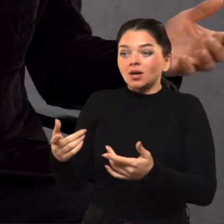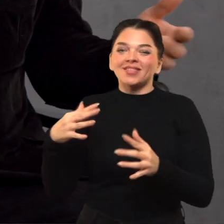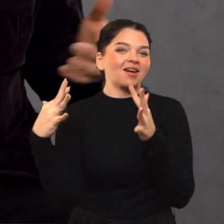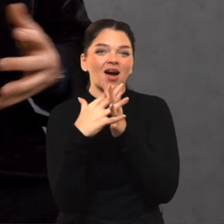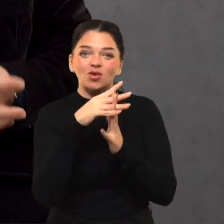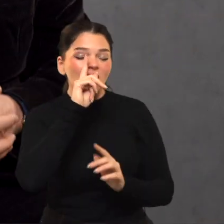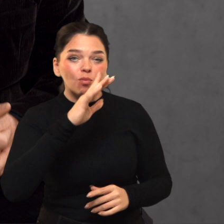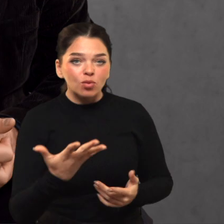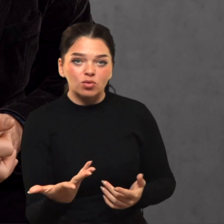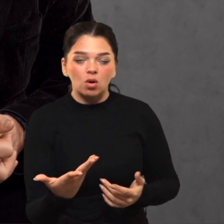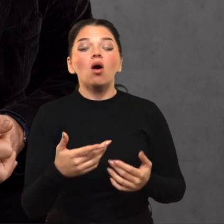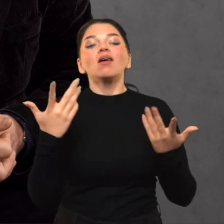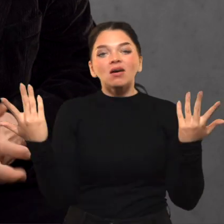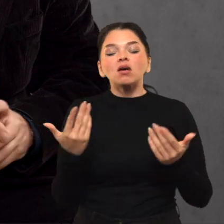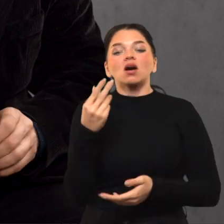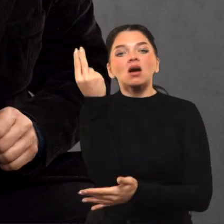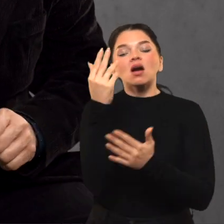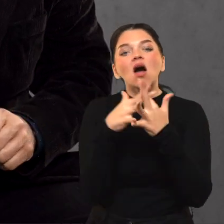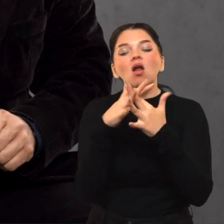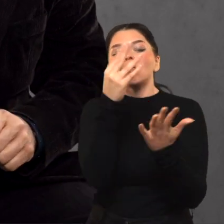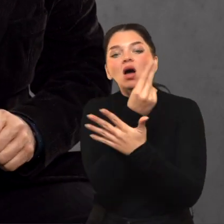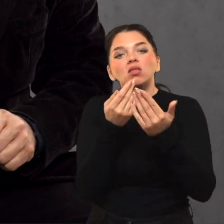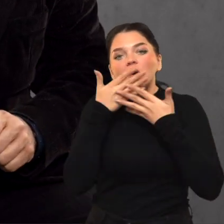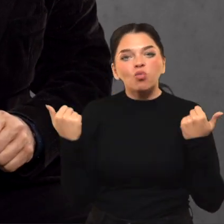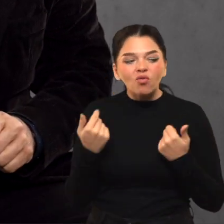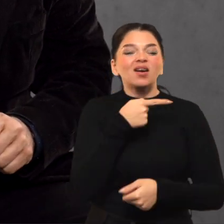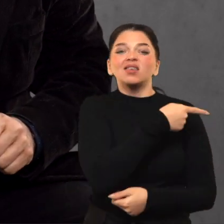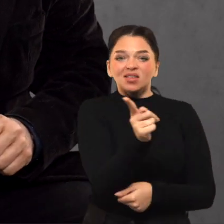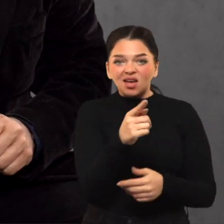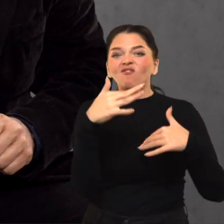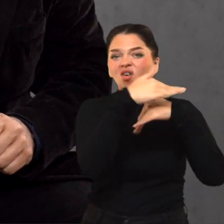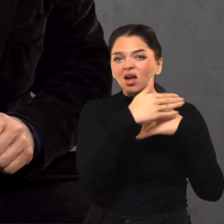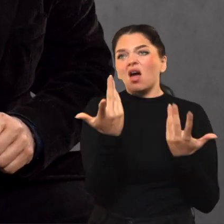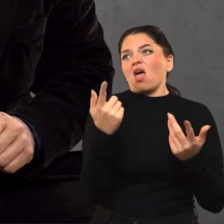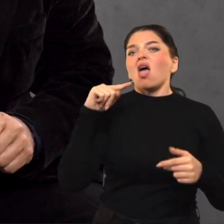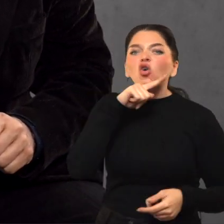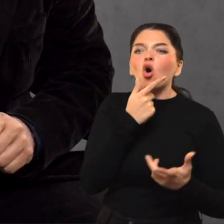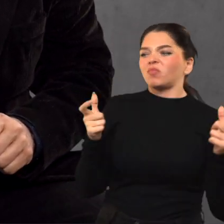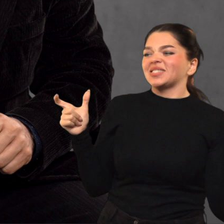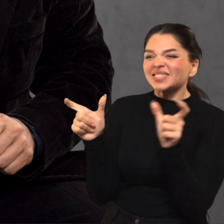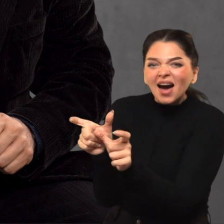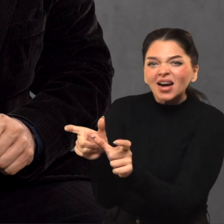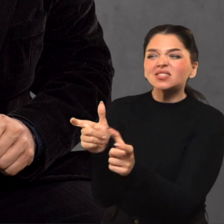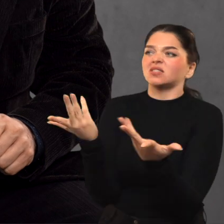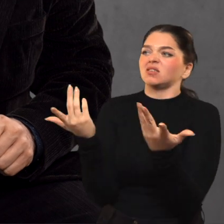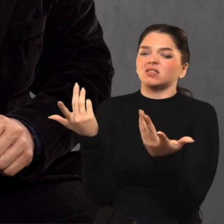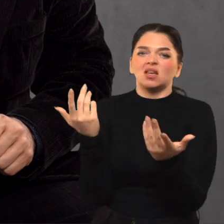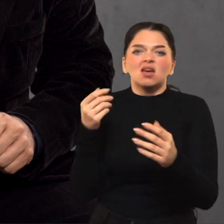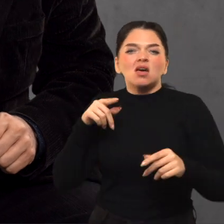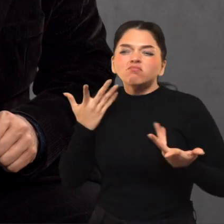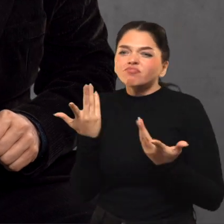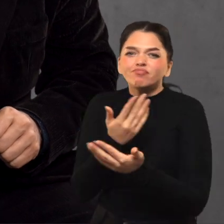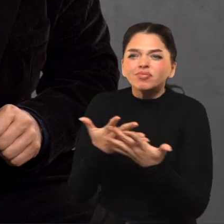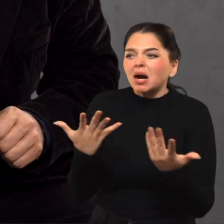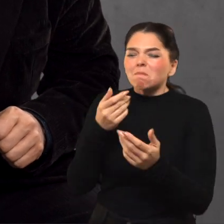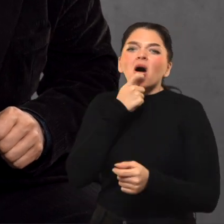nebuvo. Karo meno nebuvo. Buvo tik tai ekonominės sankcijos, tokie mygloti gazdinimai, reiškia, ir informavimas, aišku, visuomenės,